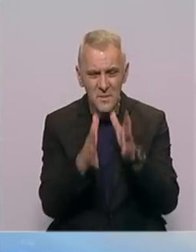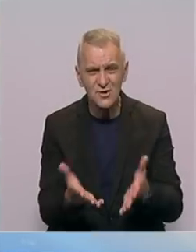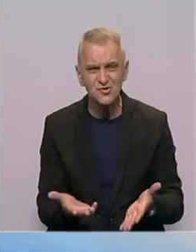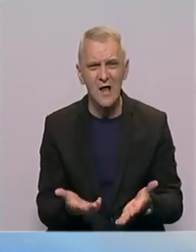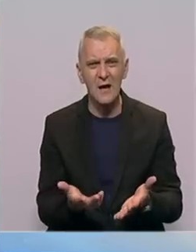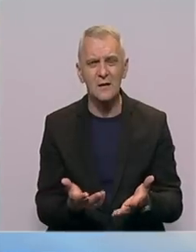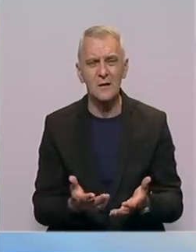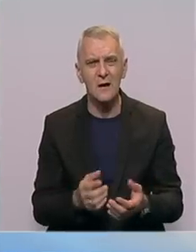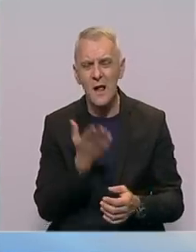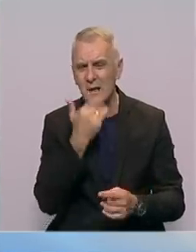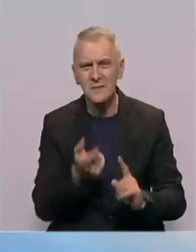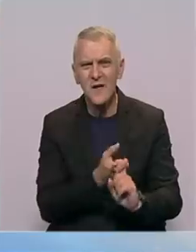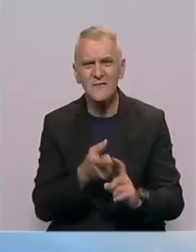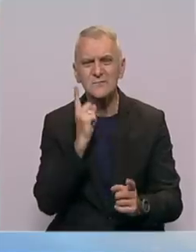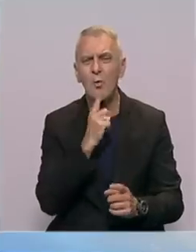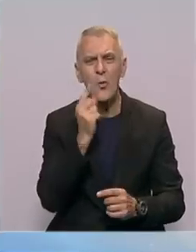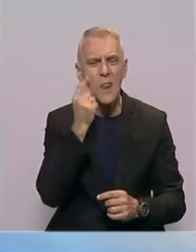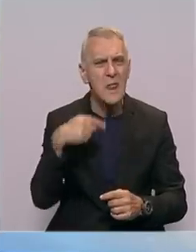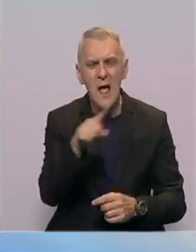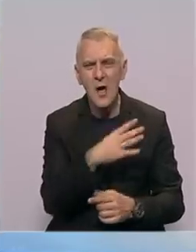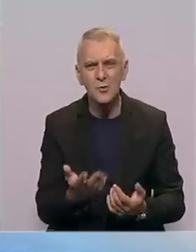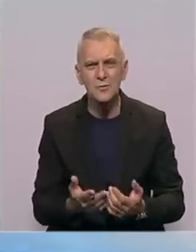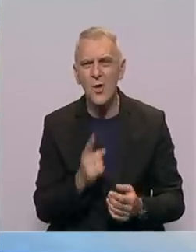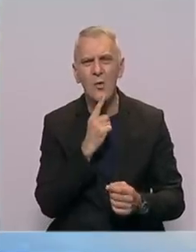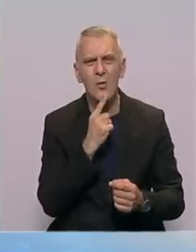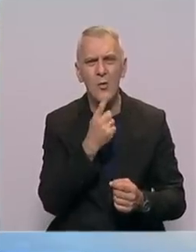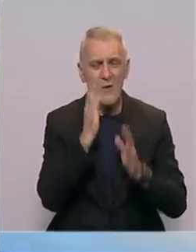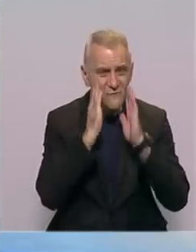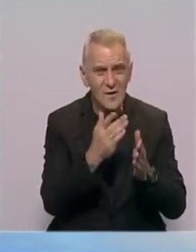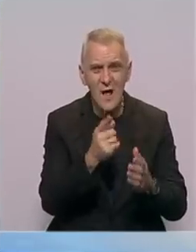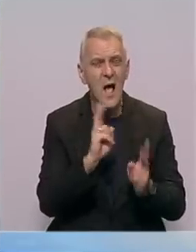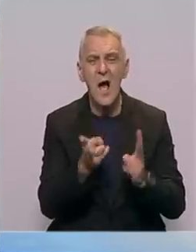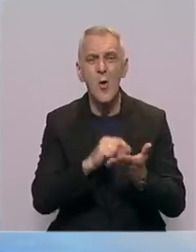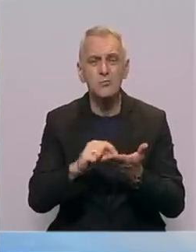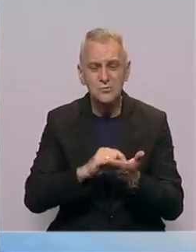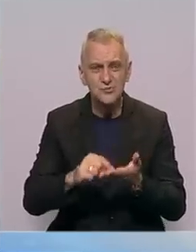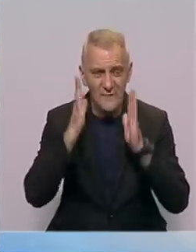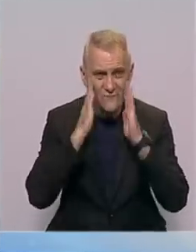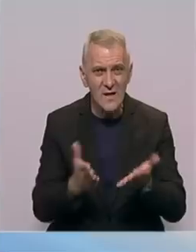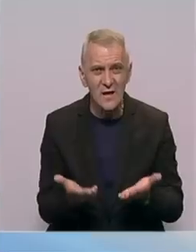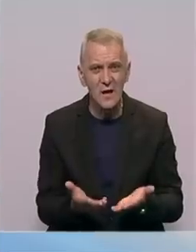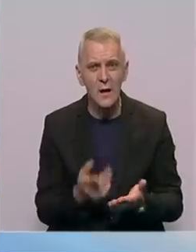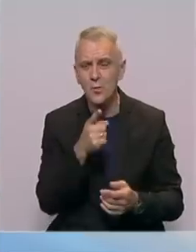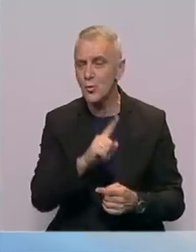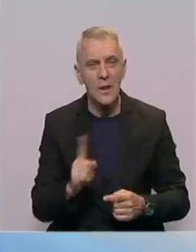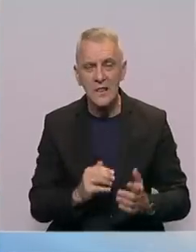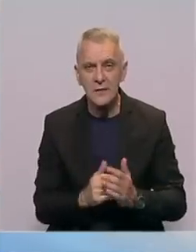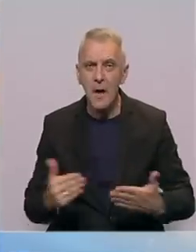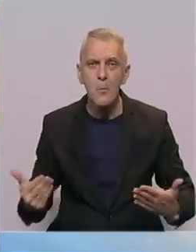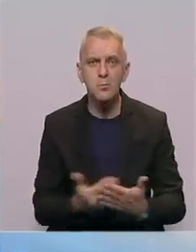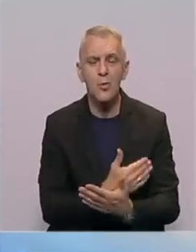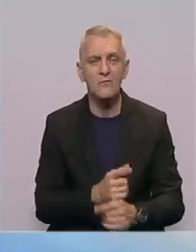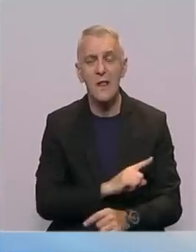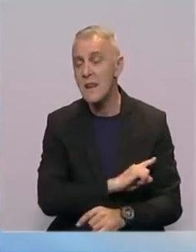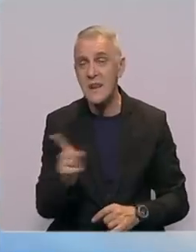šta ja znam, bez obzira na nacije, koje, koje nacije, kako se piše, religije, da se ovo ne ponovi nikome